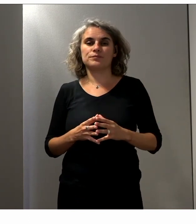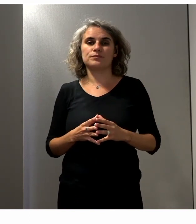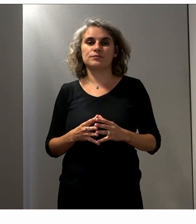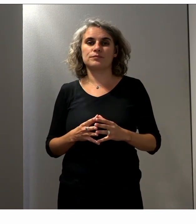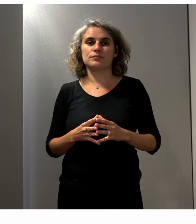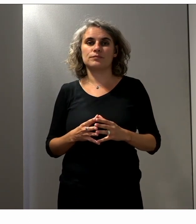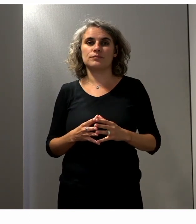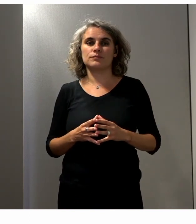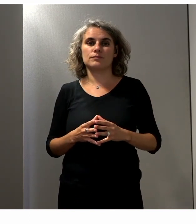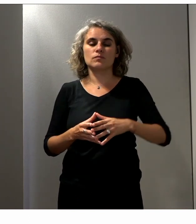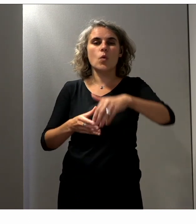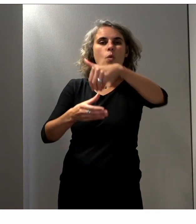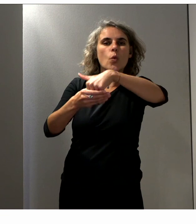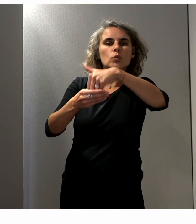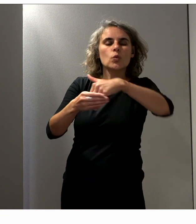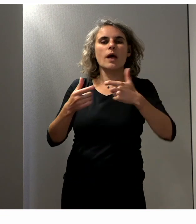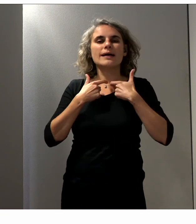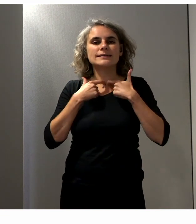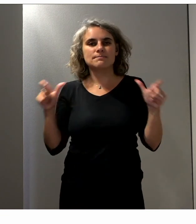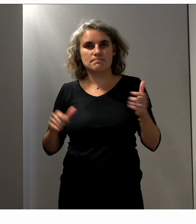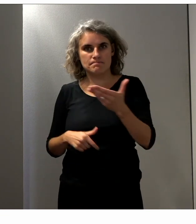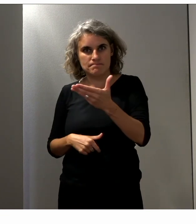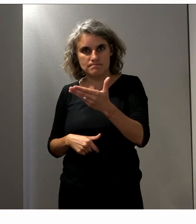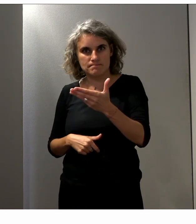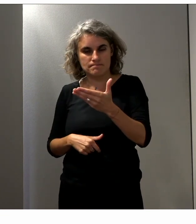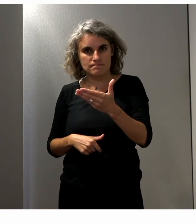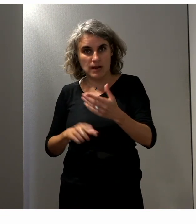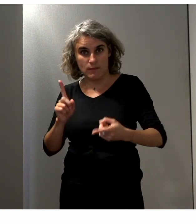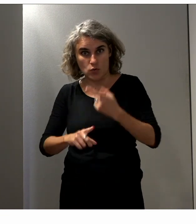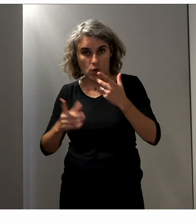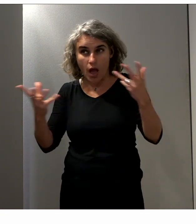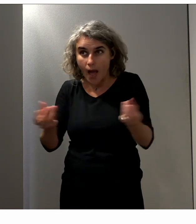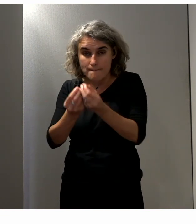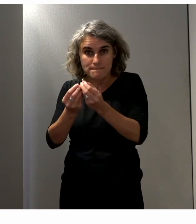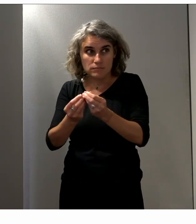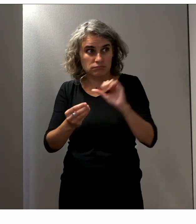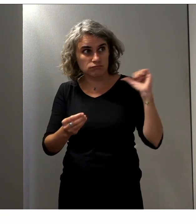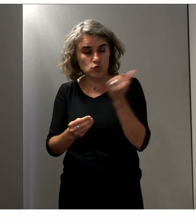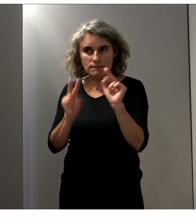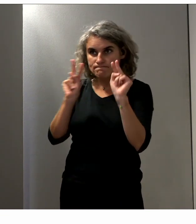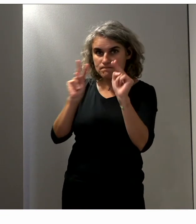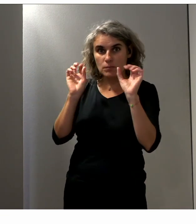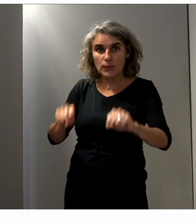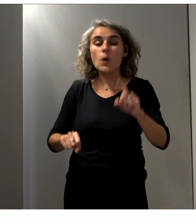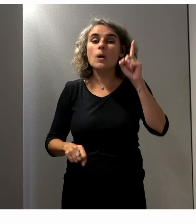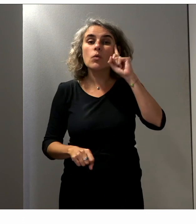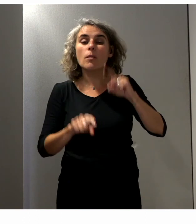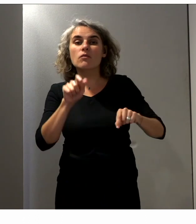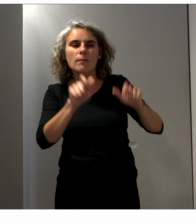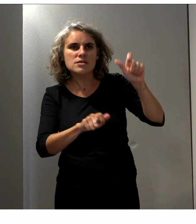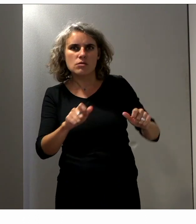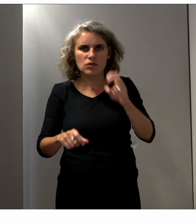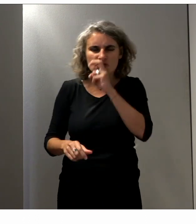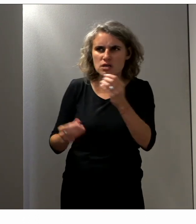les contenus accessibles doivent être centralisés et visibles pour éviter justement les personnes d'aller